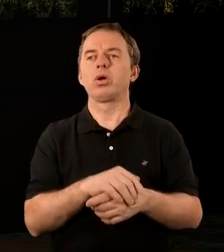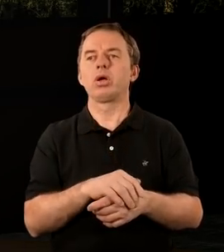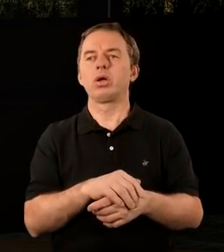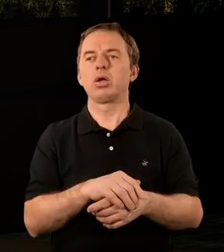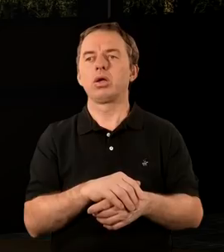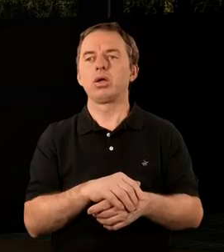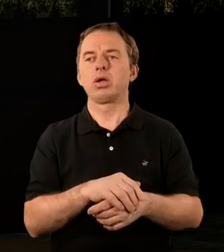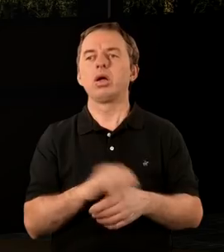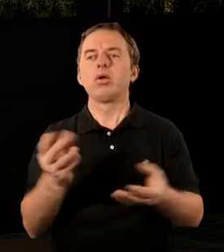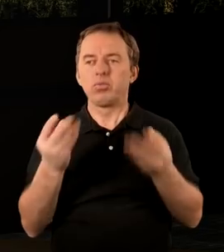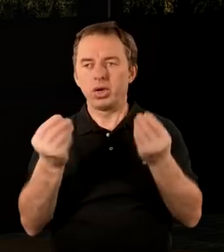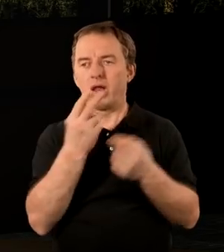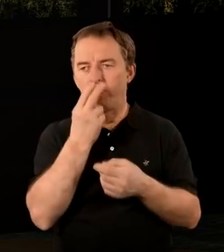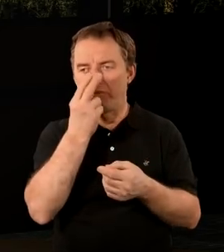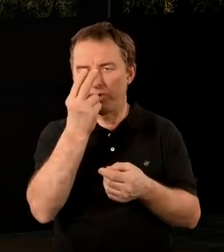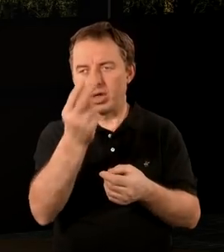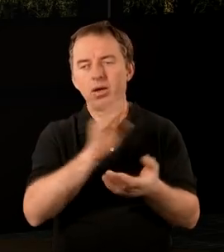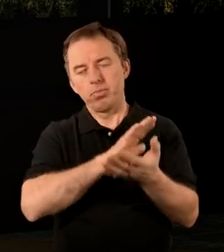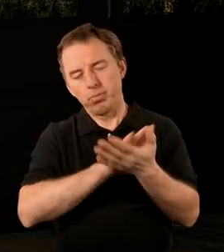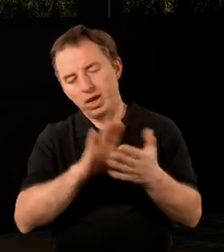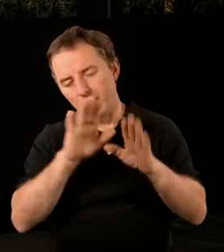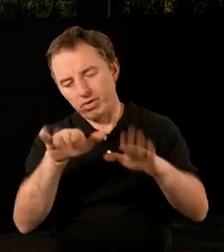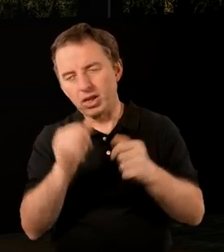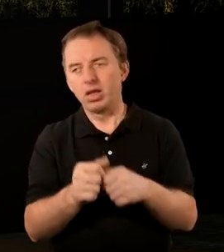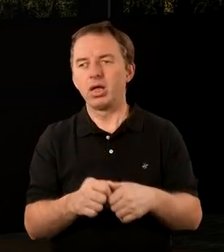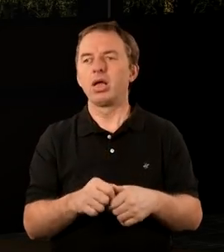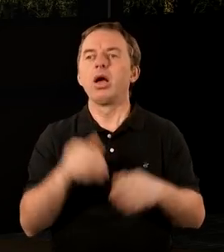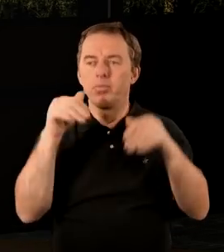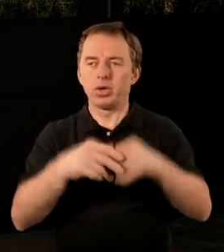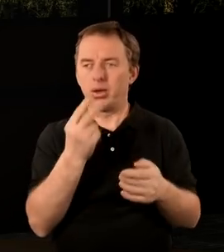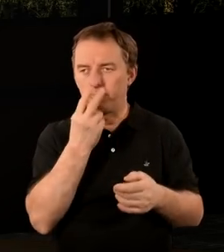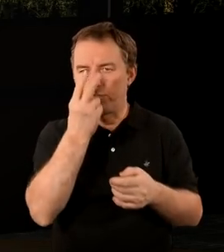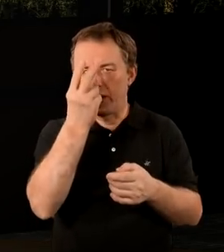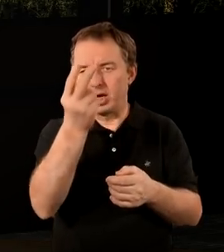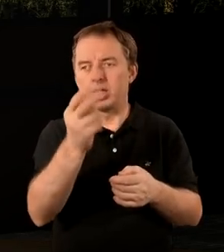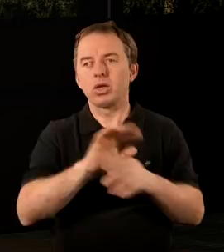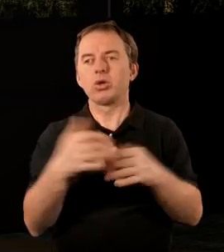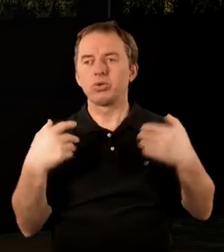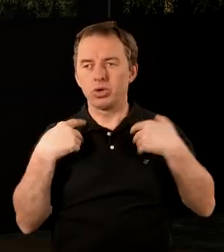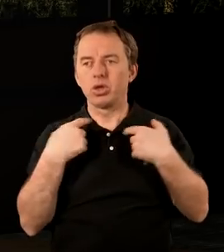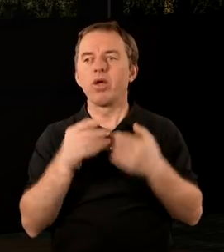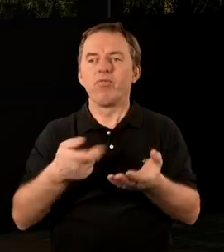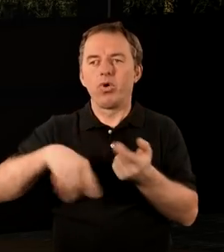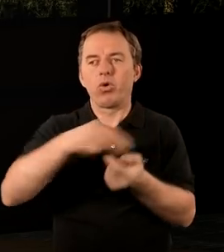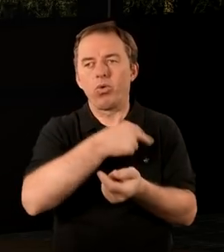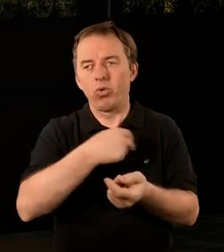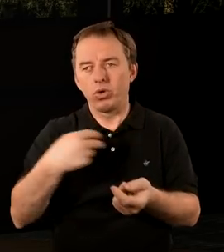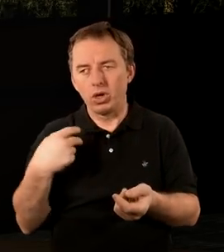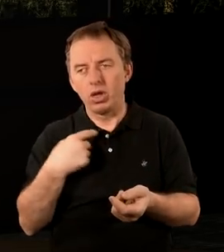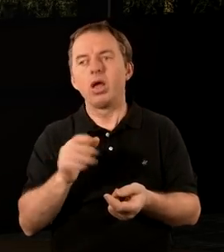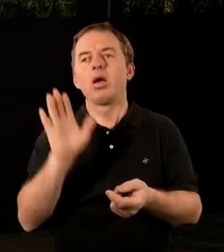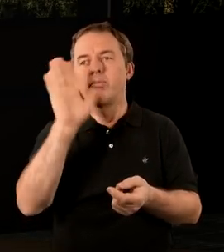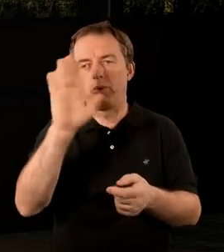ta wspaniała wizja, że bez względu na to, jak my możemy patrzeć na to, co się dzieje wokół nas,